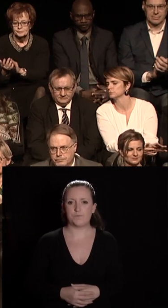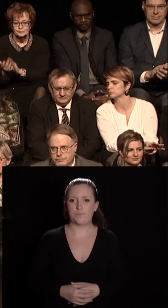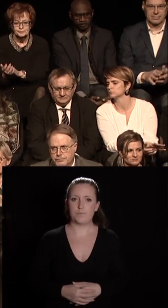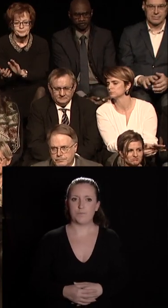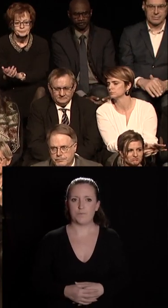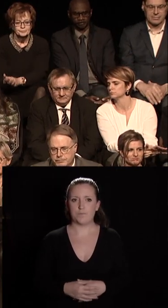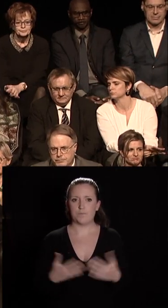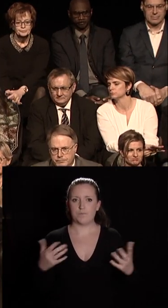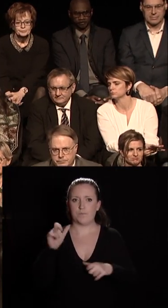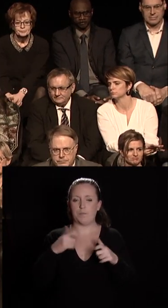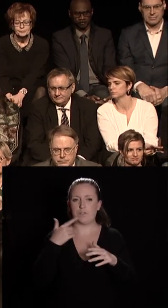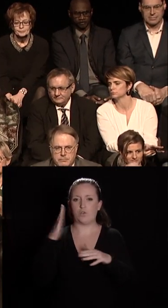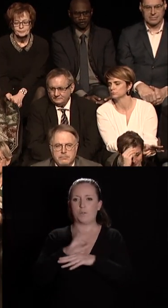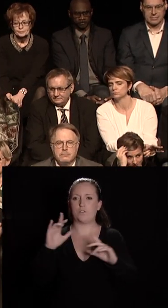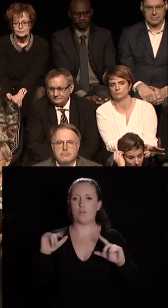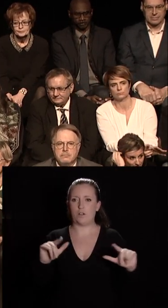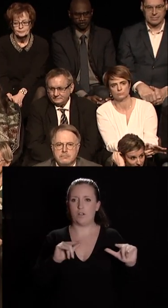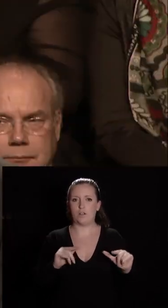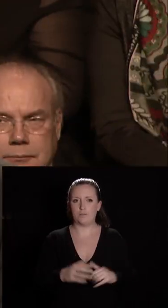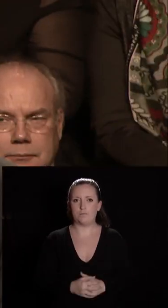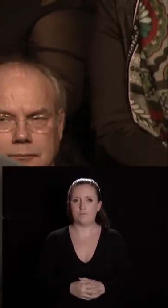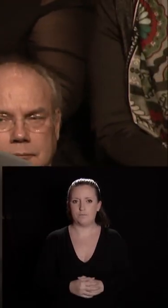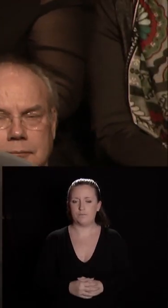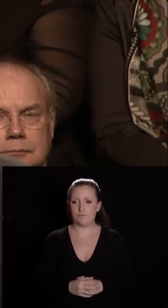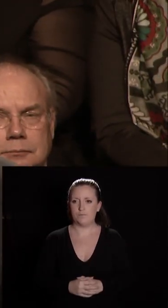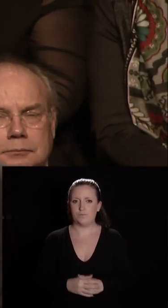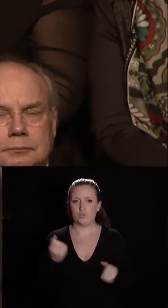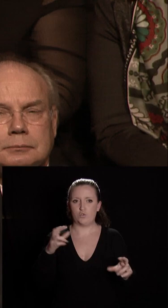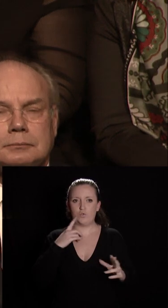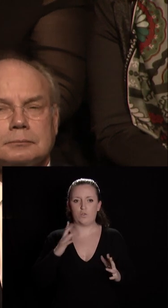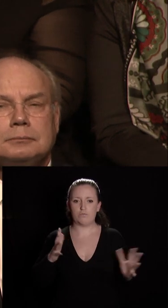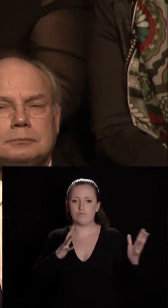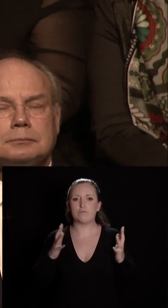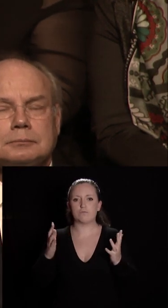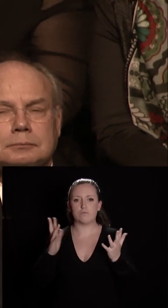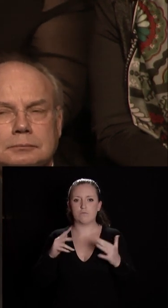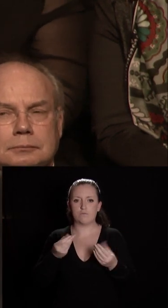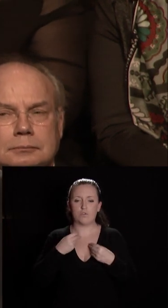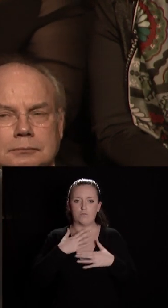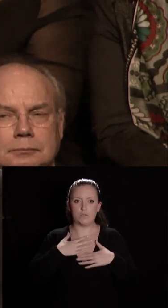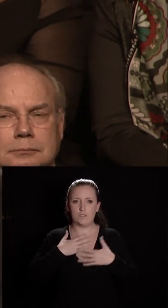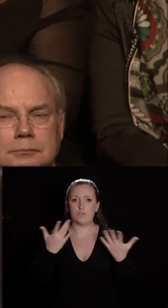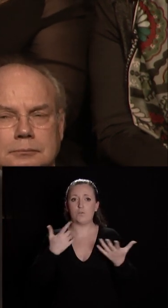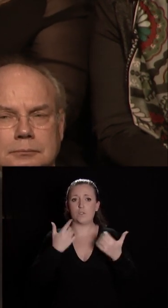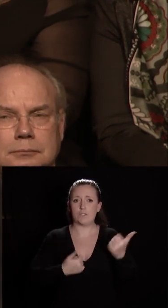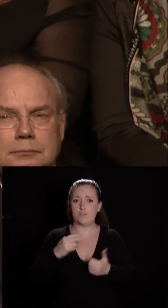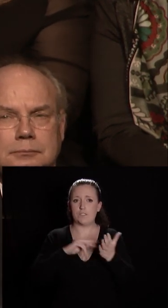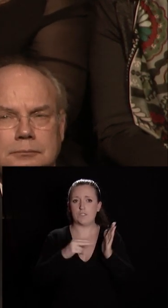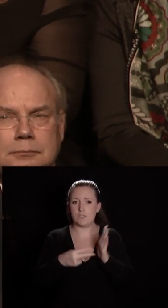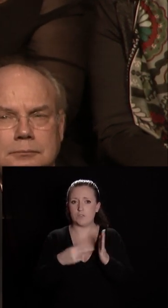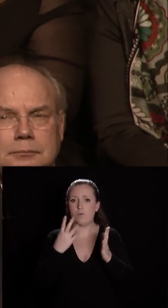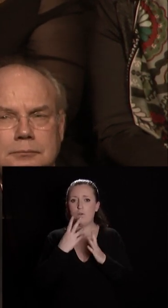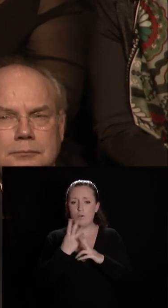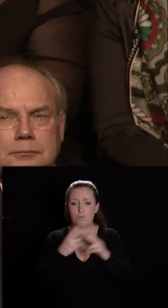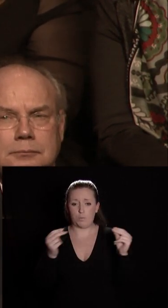leurs représentants sont là et les applaudissements les toucheront j'en suis sûr conjointement service technique de la ville de la propreté qui